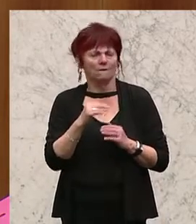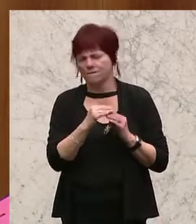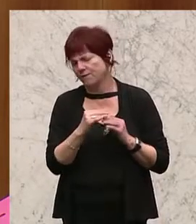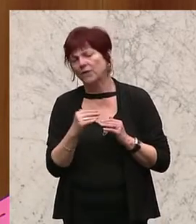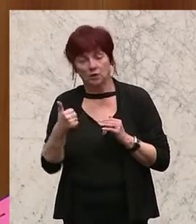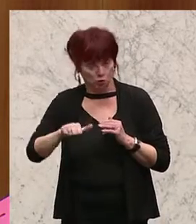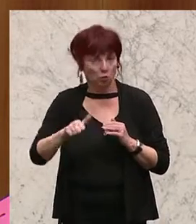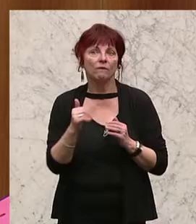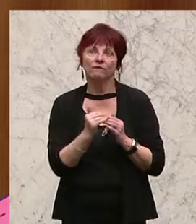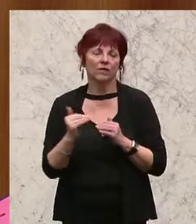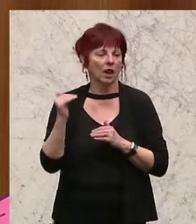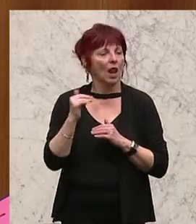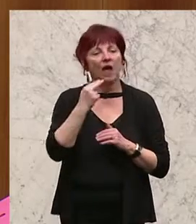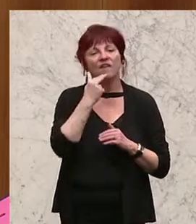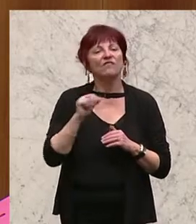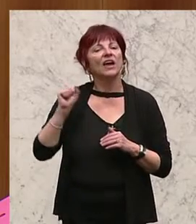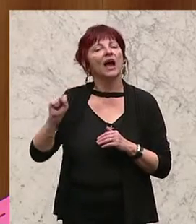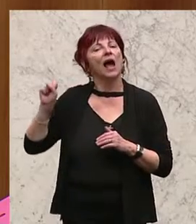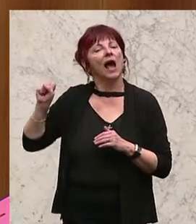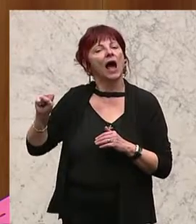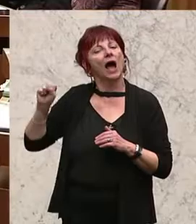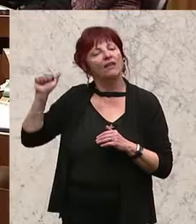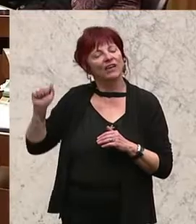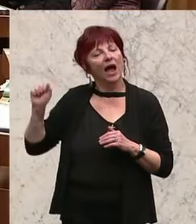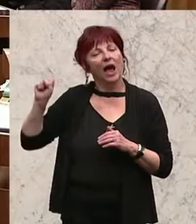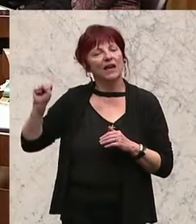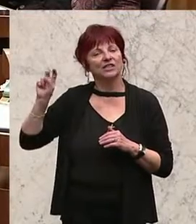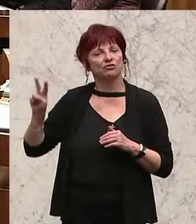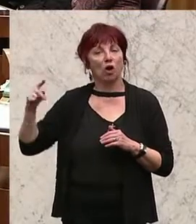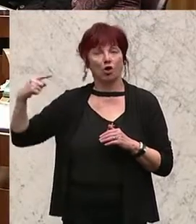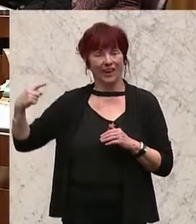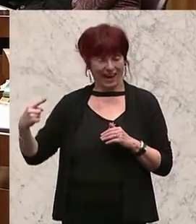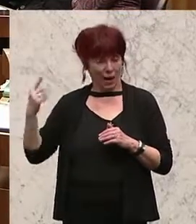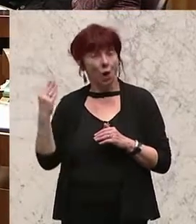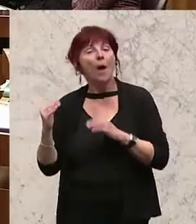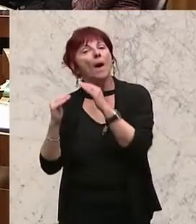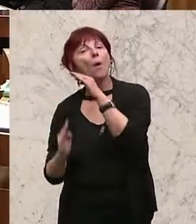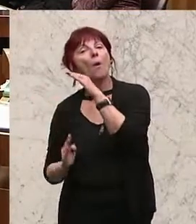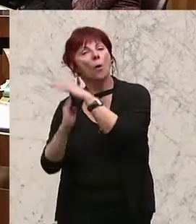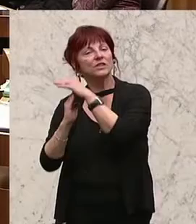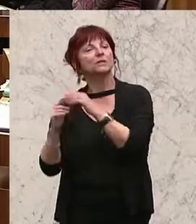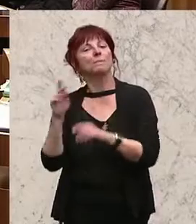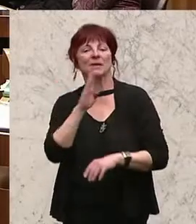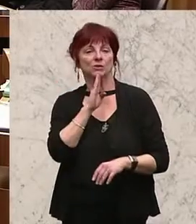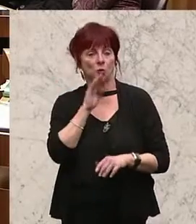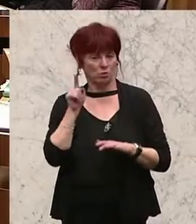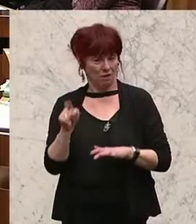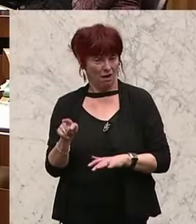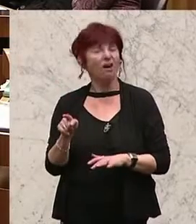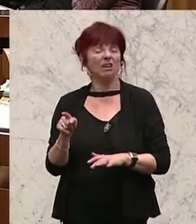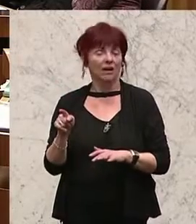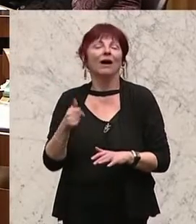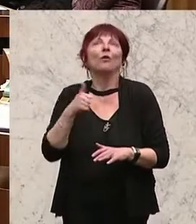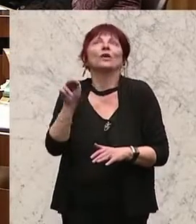die ASVG Höchstpension hat, relativ weniger. Und damit sage ich das auch sehr deutlich dazu.